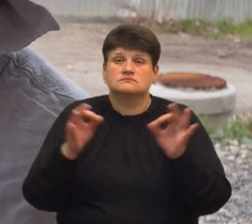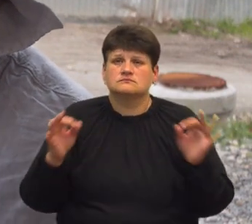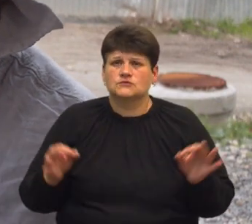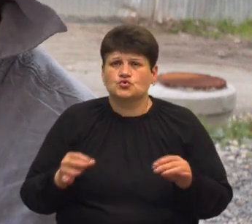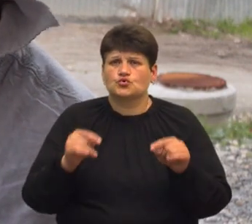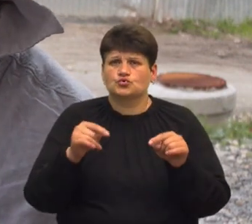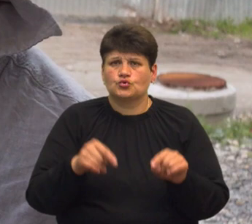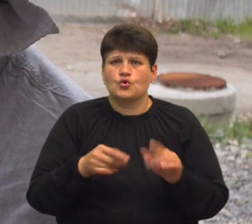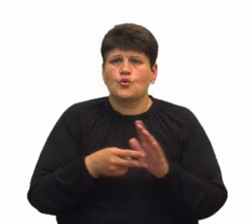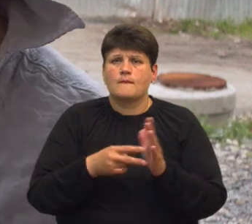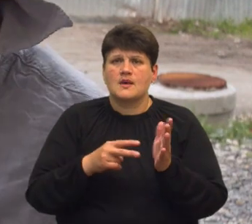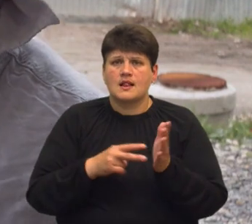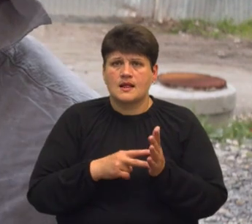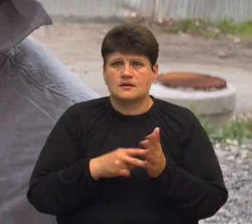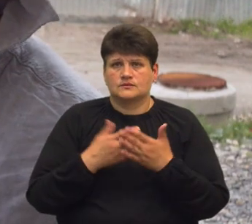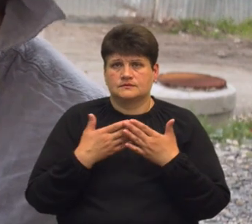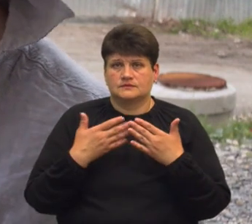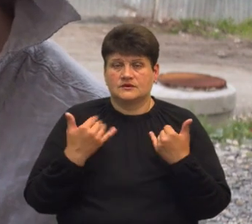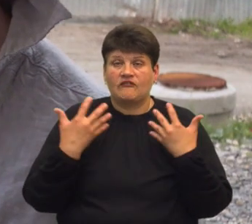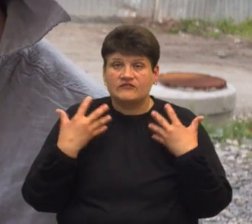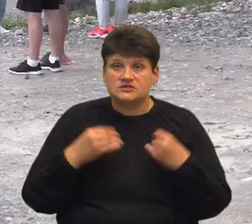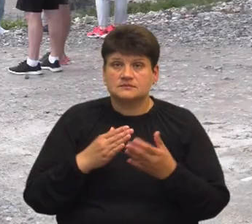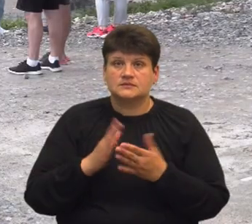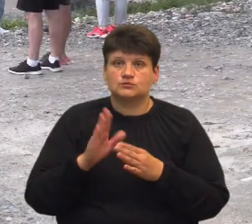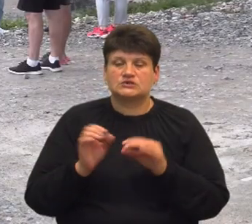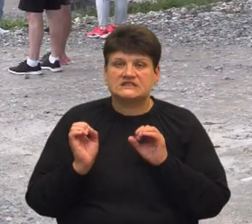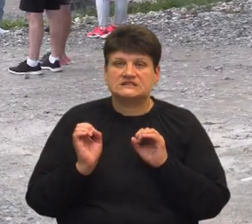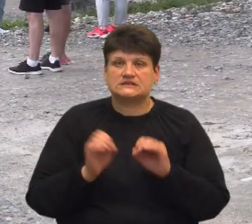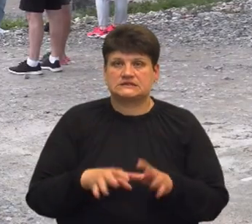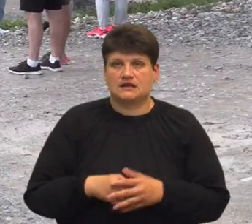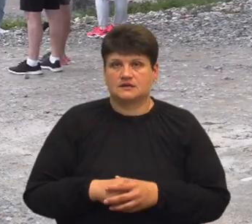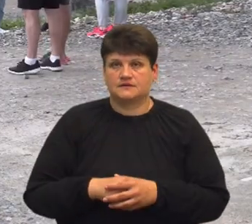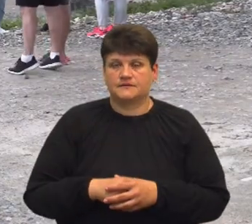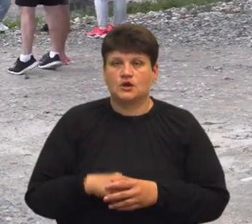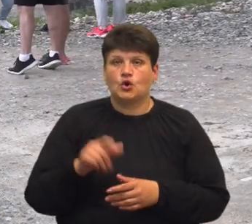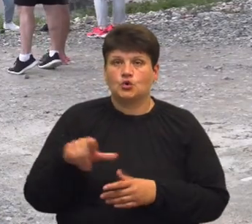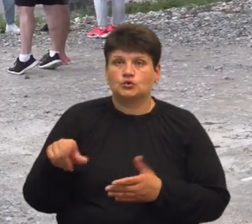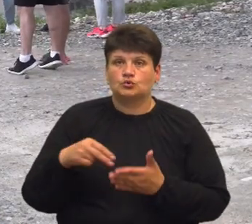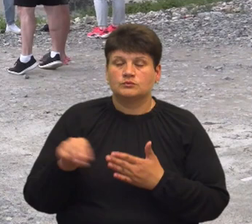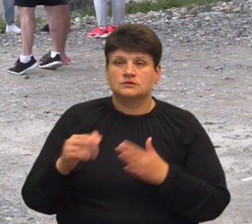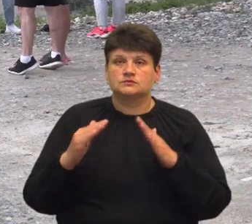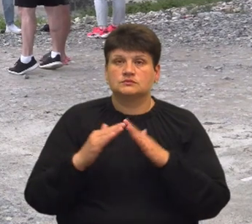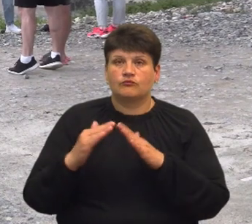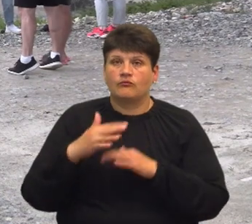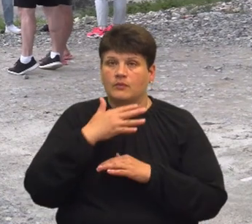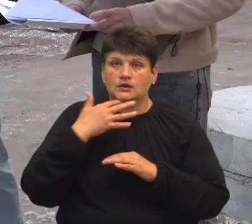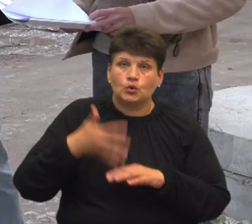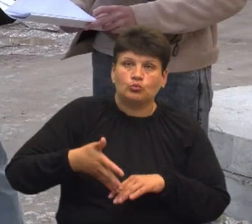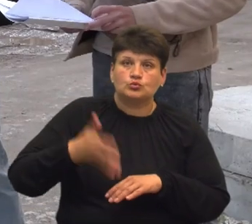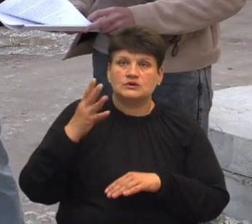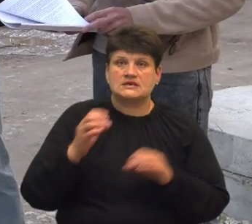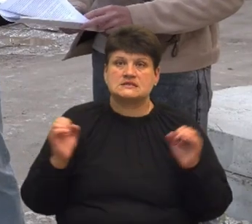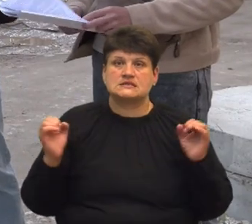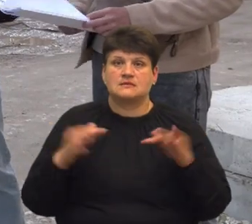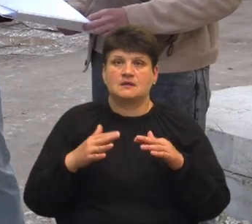плану не це. Воно вже мало би бути здано. Люди, які придбали житло в багатоповерхівці, зібралися поблизу